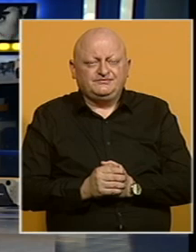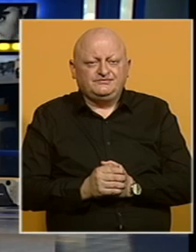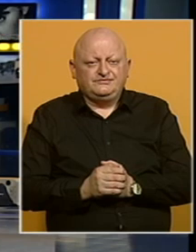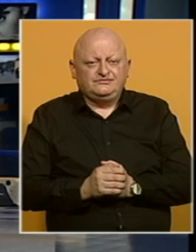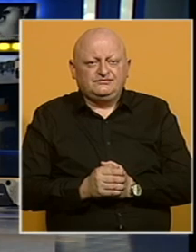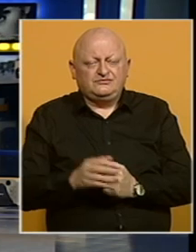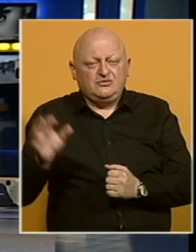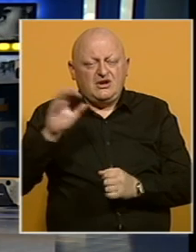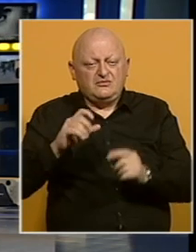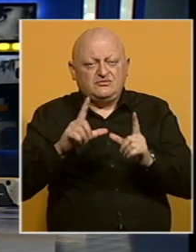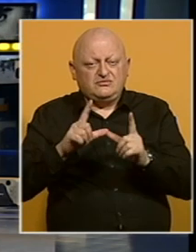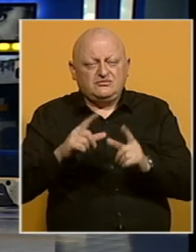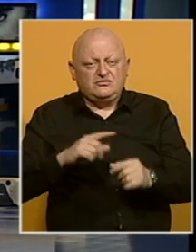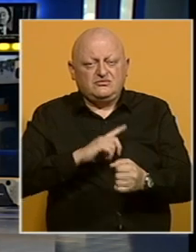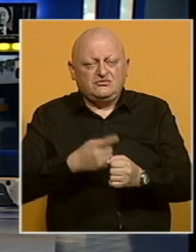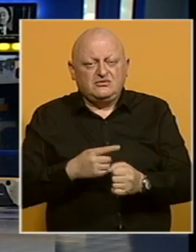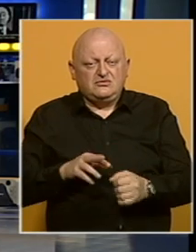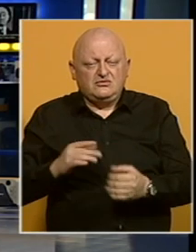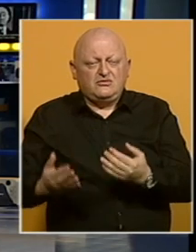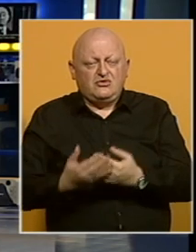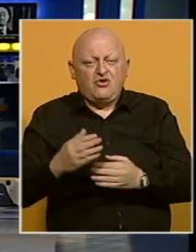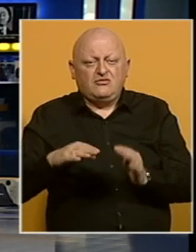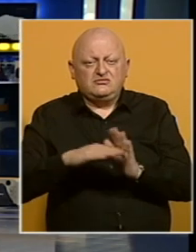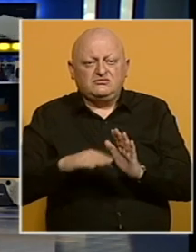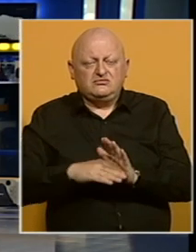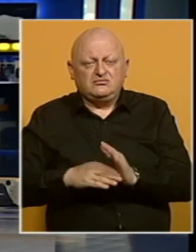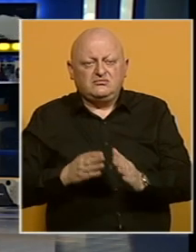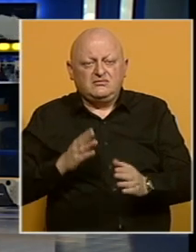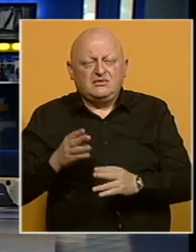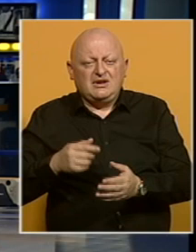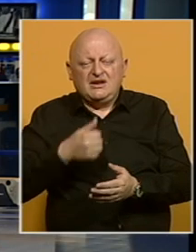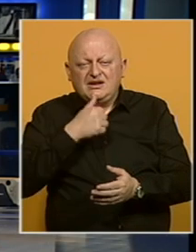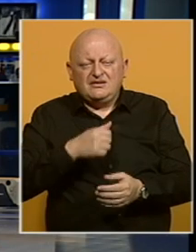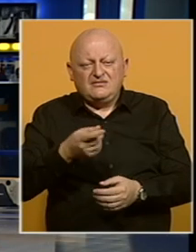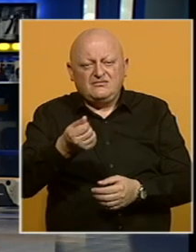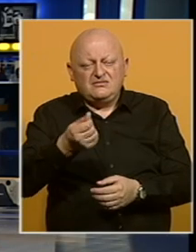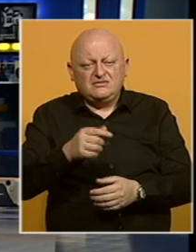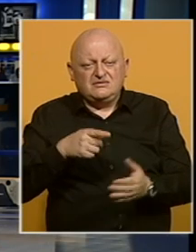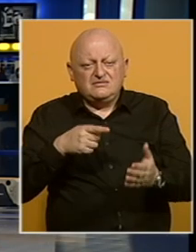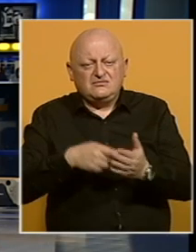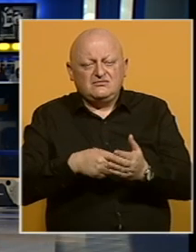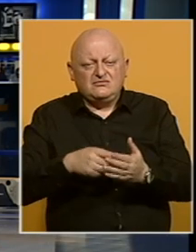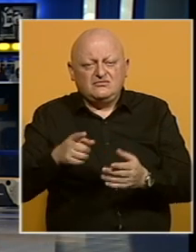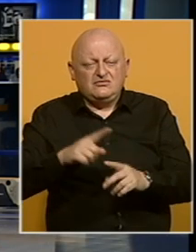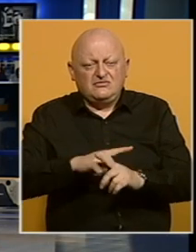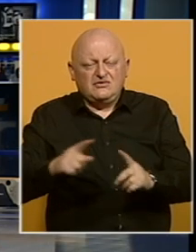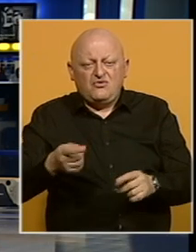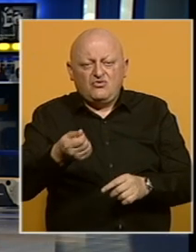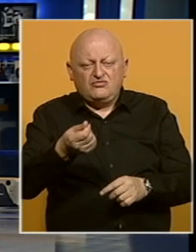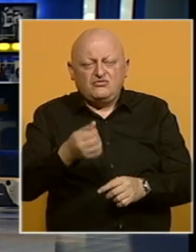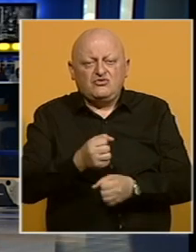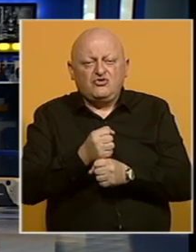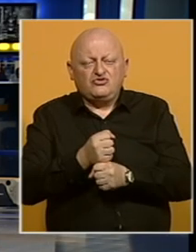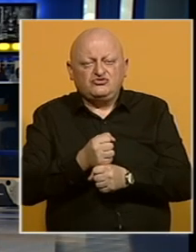U EU na snagu su ustupila nova pravila za direktne strane investicije, a cilj je da se uz ovu vrstu investicija